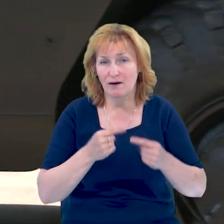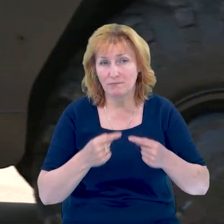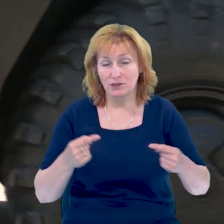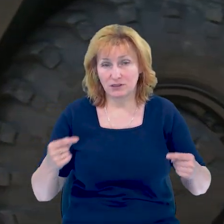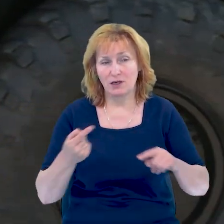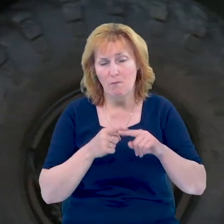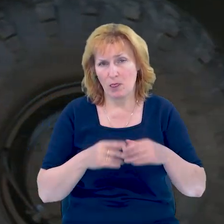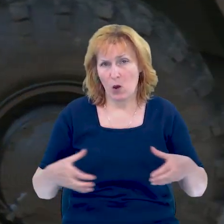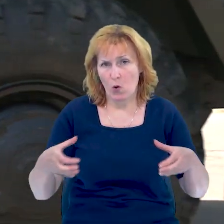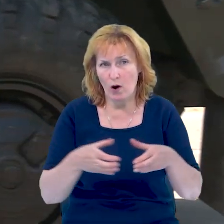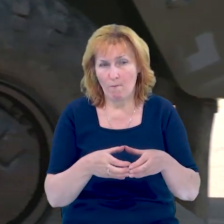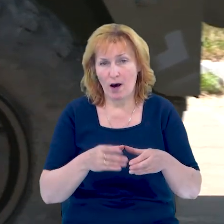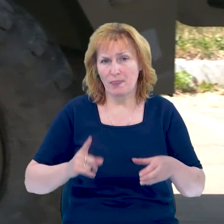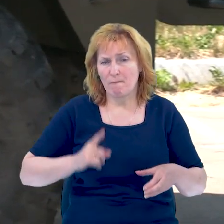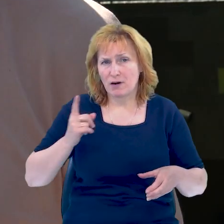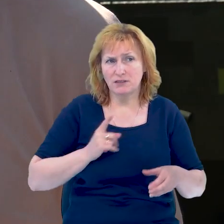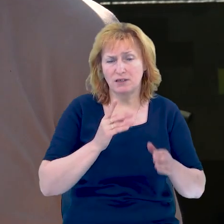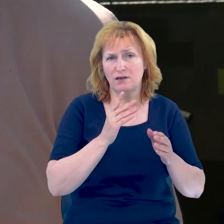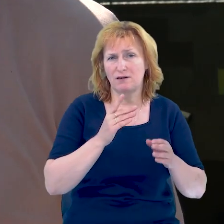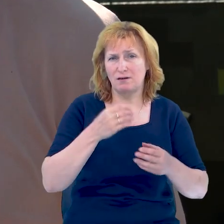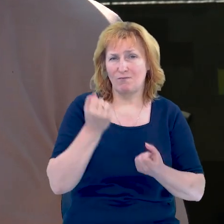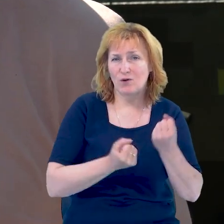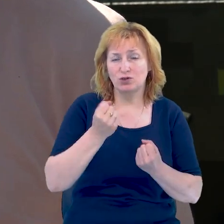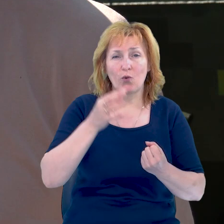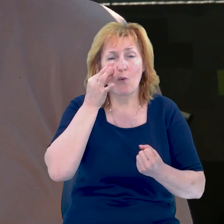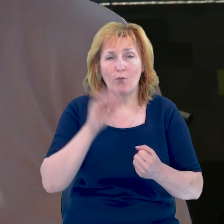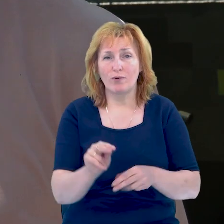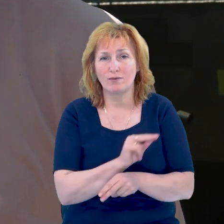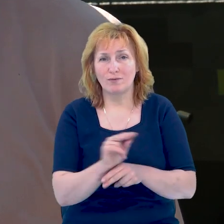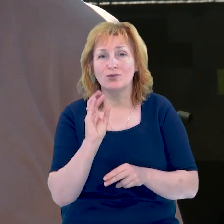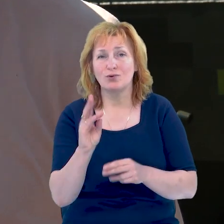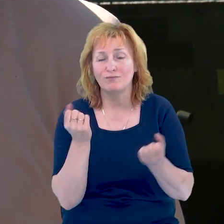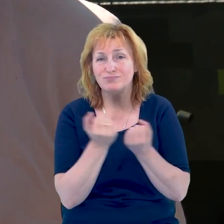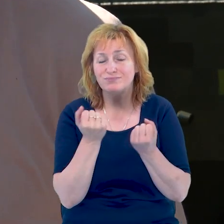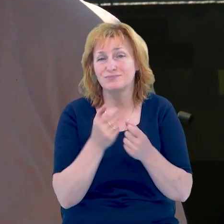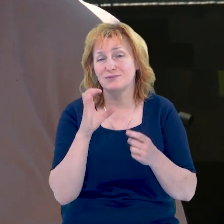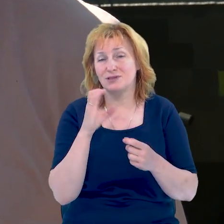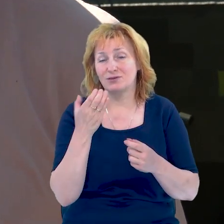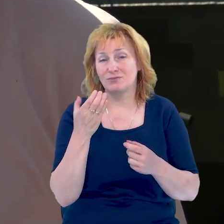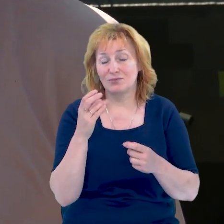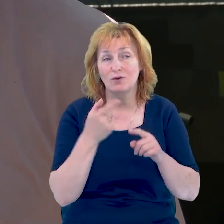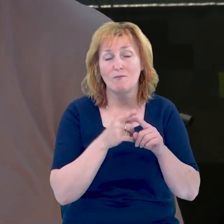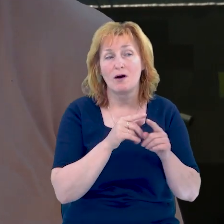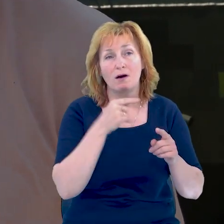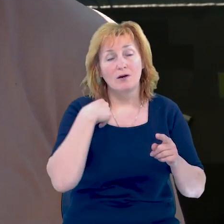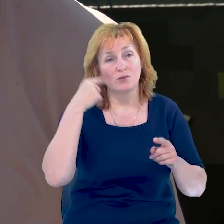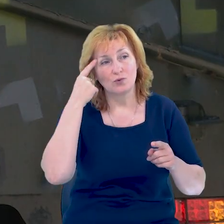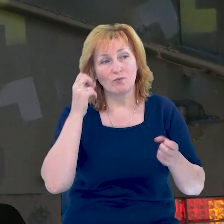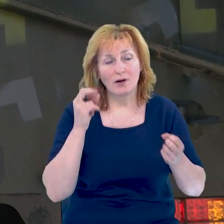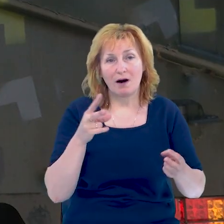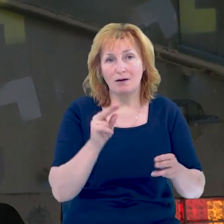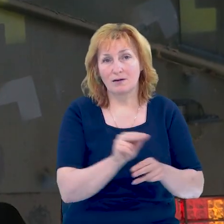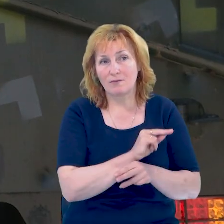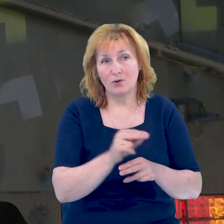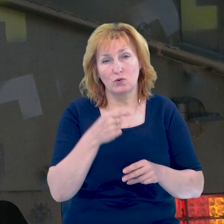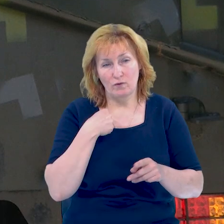працювала команда цивільних автомайстрів. Зробивши дефектування «Тигру», стало зрозуміло, що його буде відновити не так легко, як здавалося.